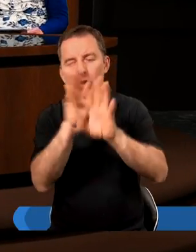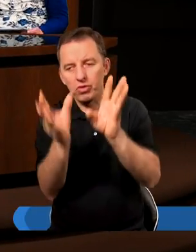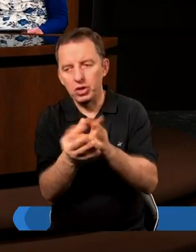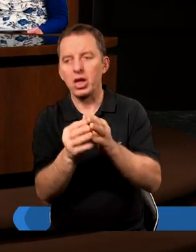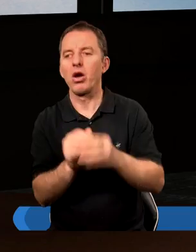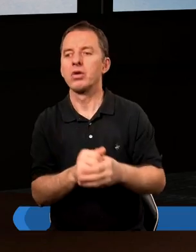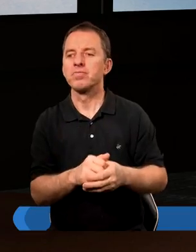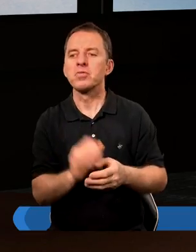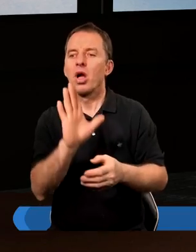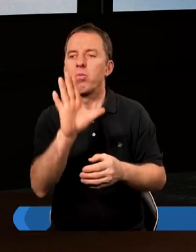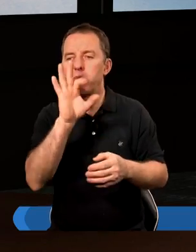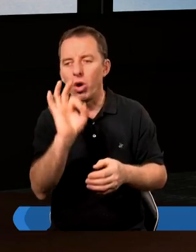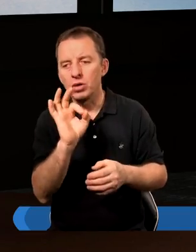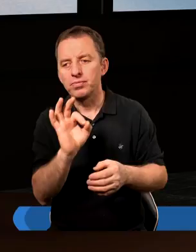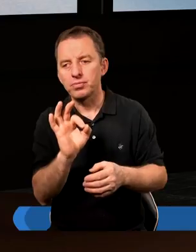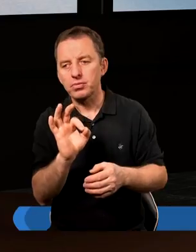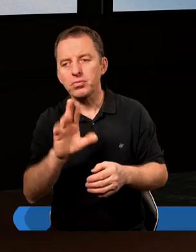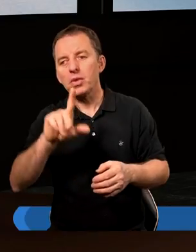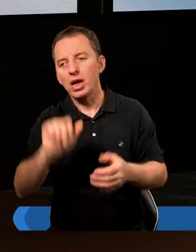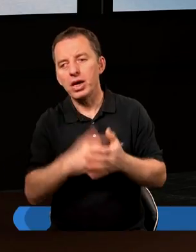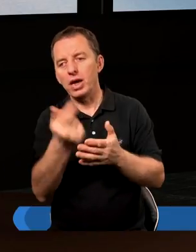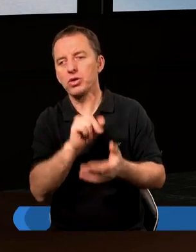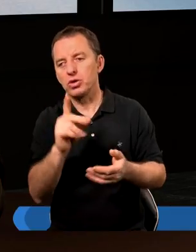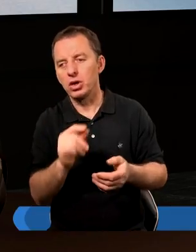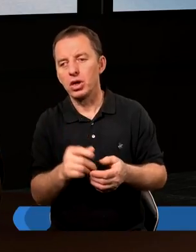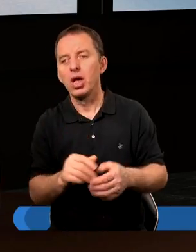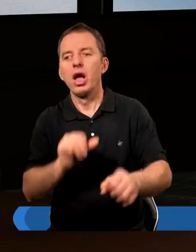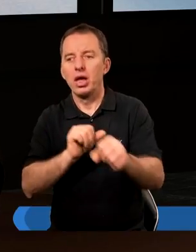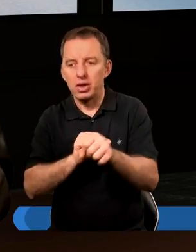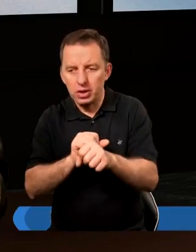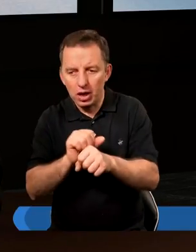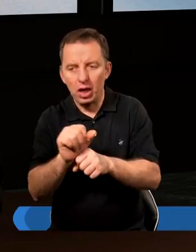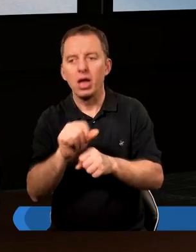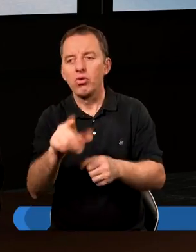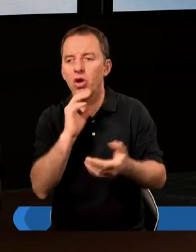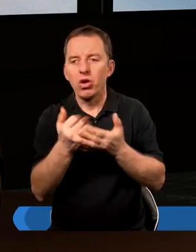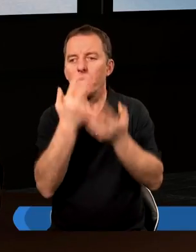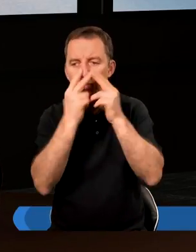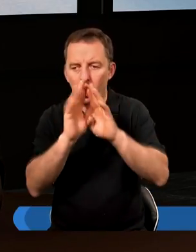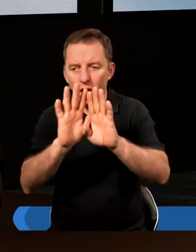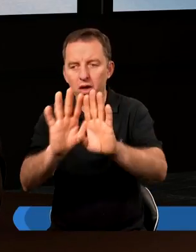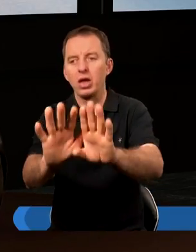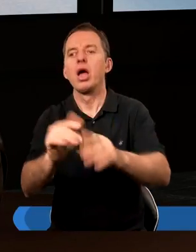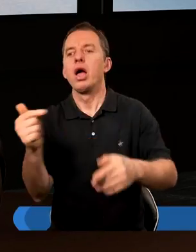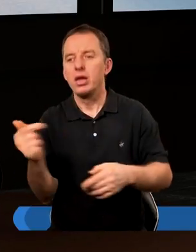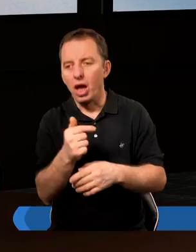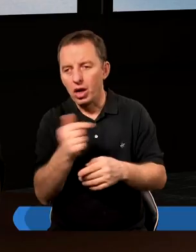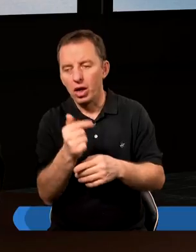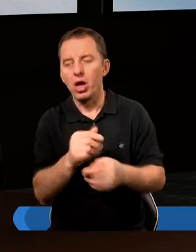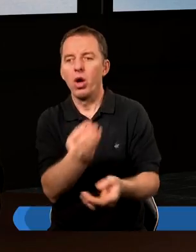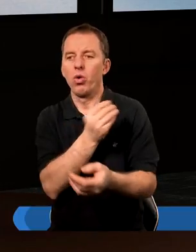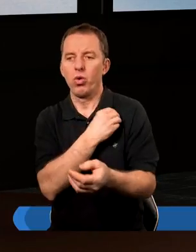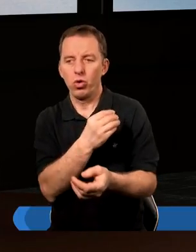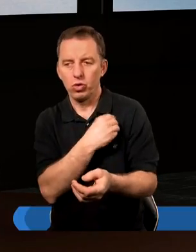słowa. Bo raz, że przez ileś tam lat swojego życia pokazywał, że należy